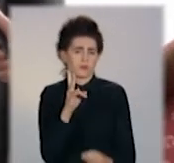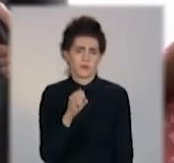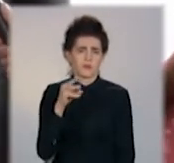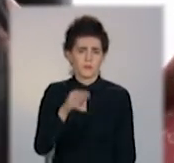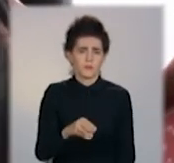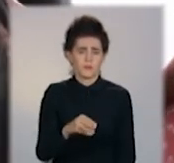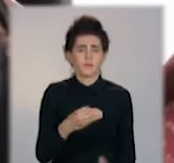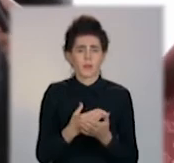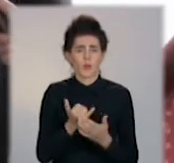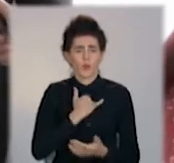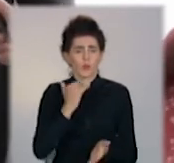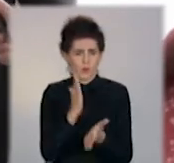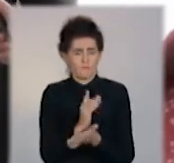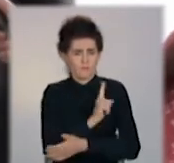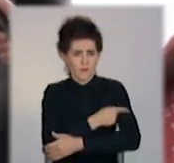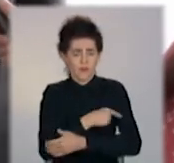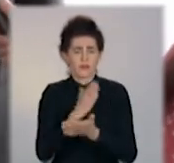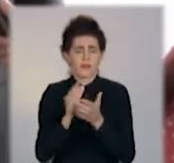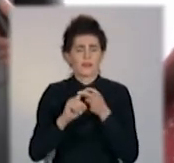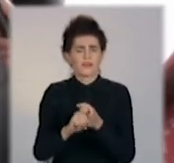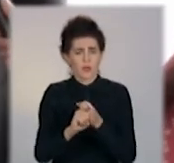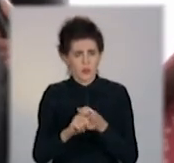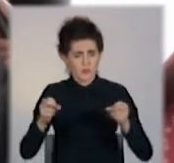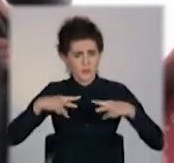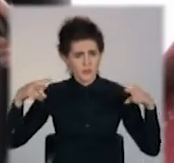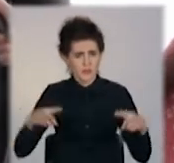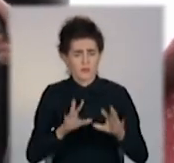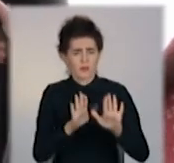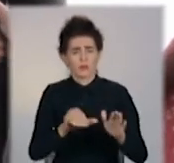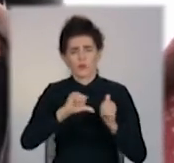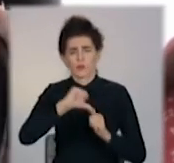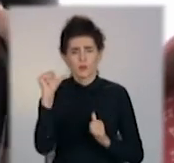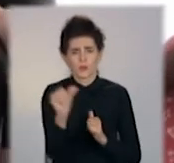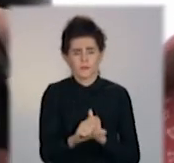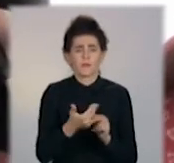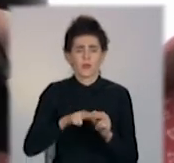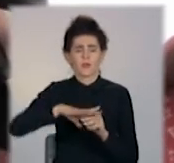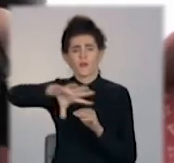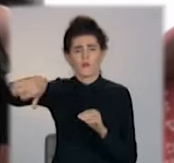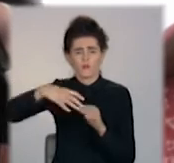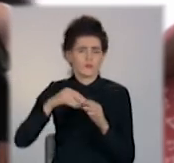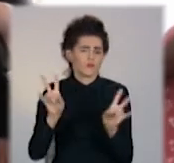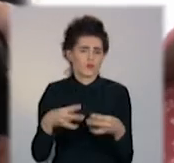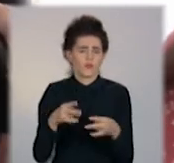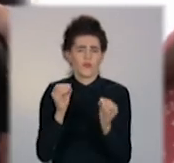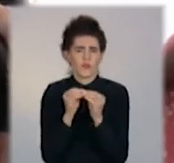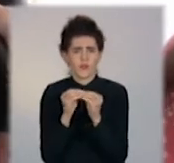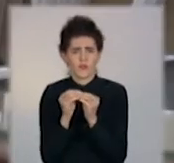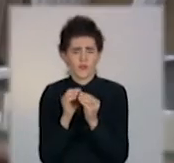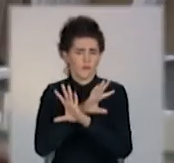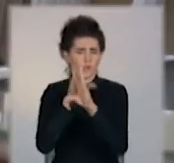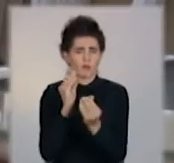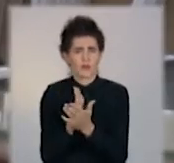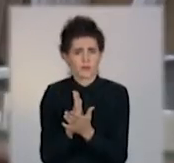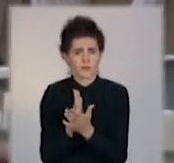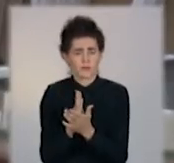знаходяться у нас в відділенні інфекційному, а по інстанім відділенням необхідності немає, вони завжди під рукою.